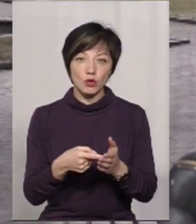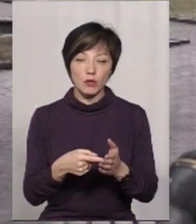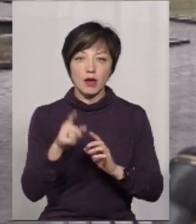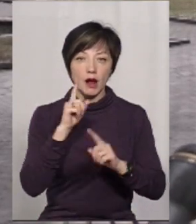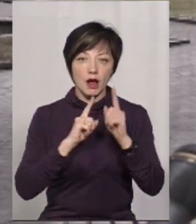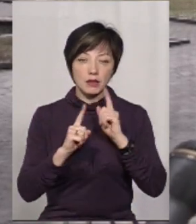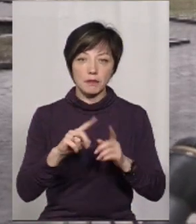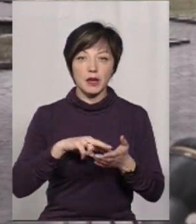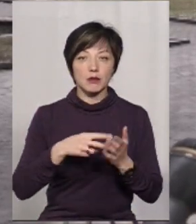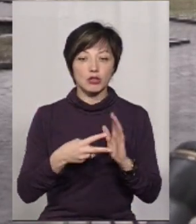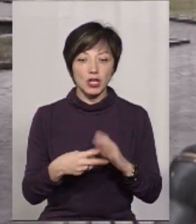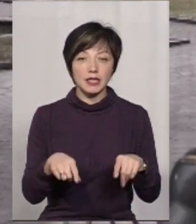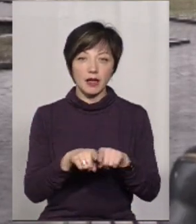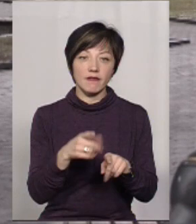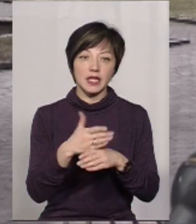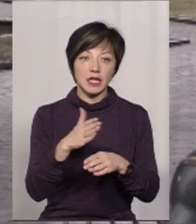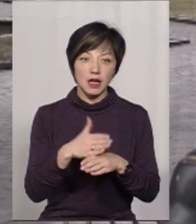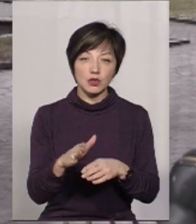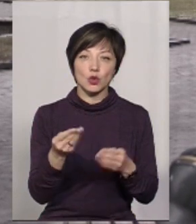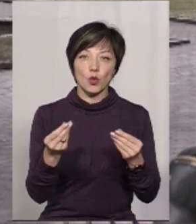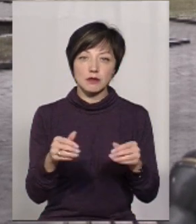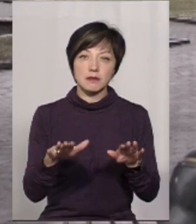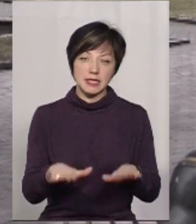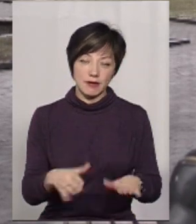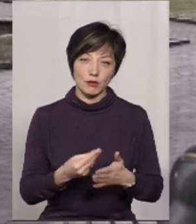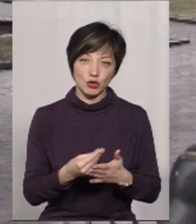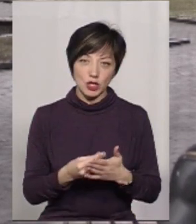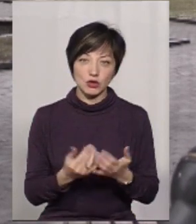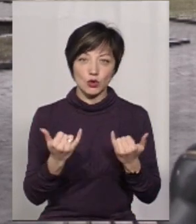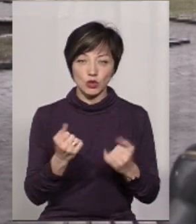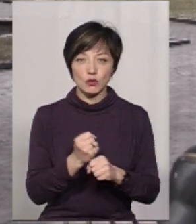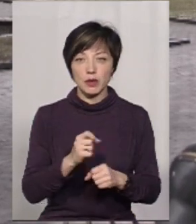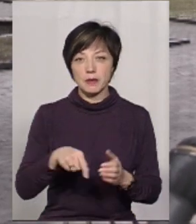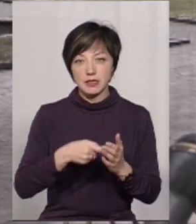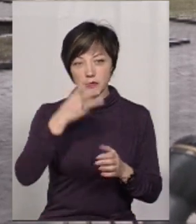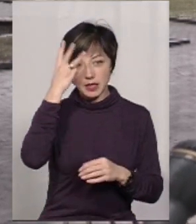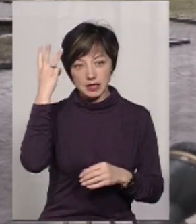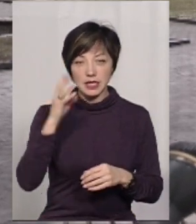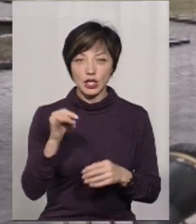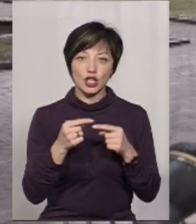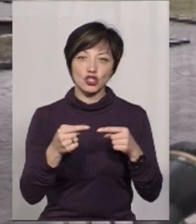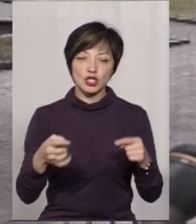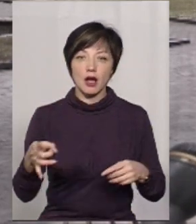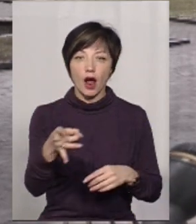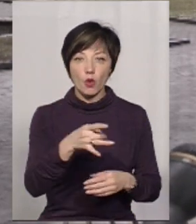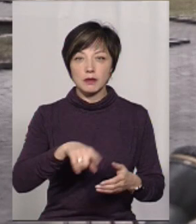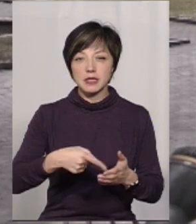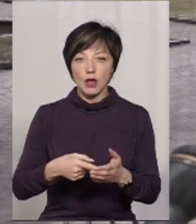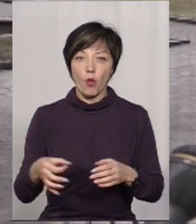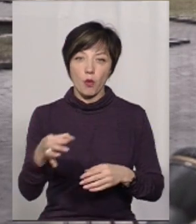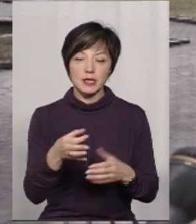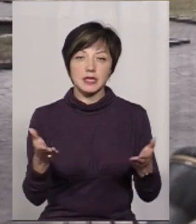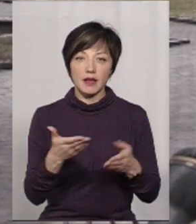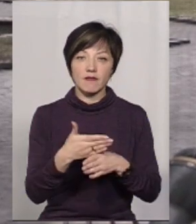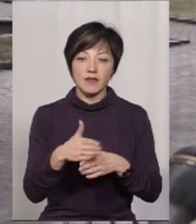радам, передбачати такі видатки і з коштів місцевих бюджетів. Що сьогодні зробив місто Хмельницьке і інші райони містя області, які